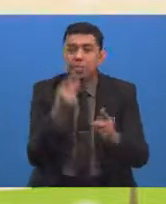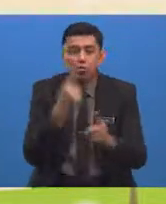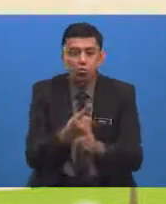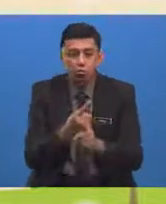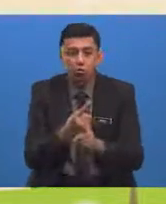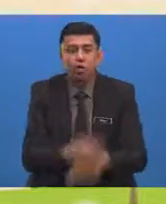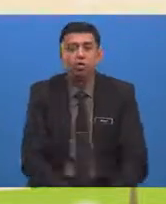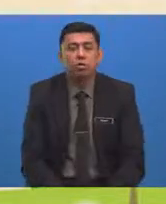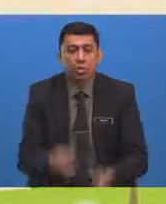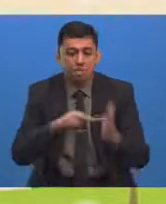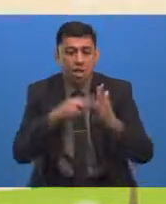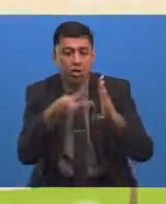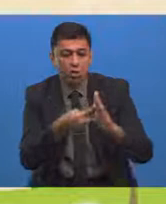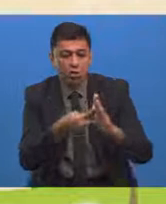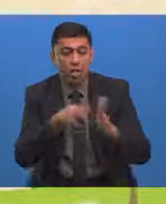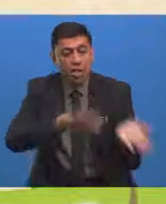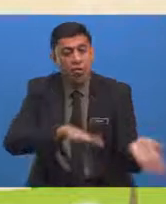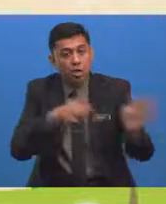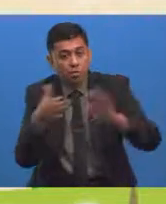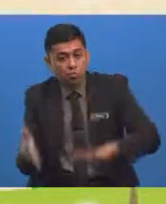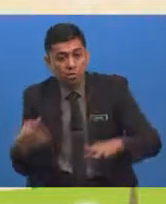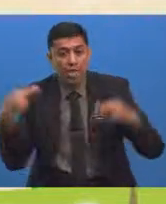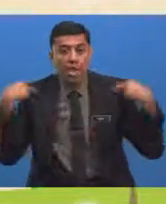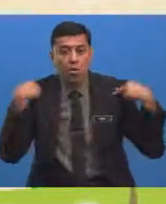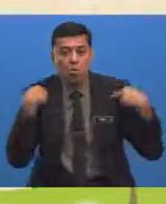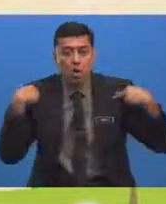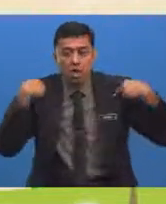Maksud kepupusan haiwan